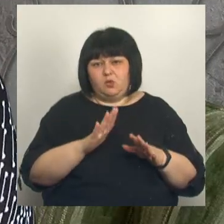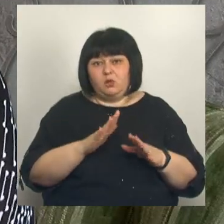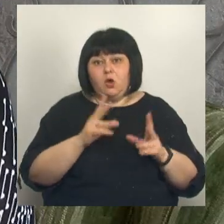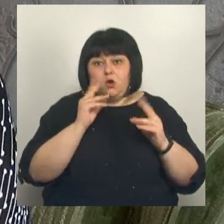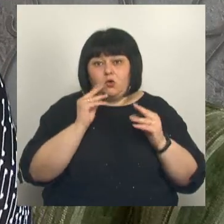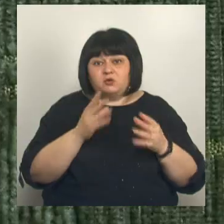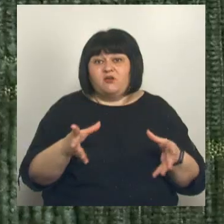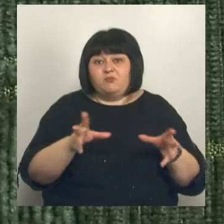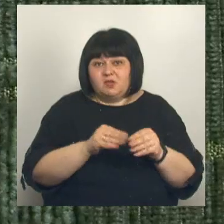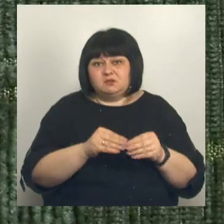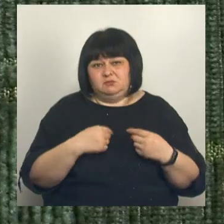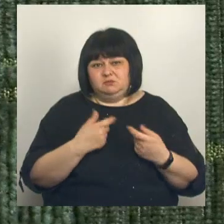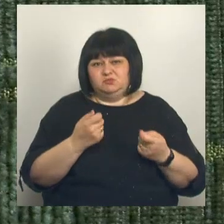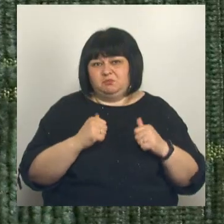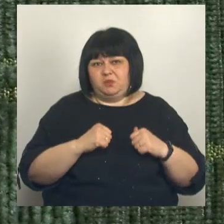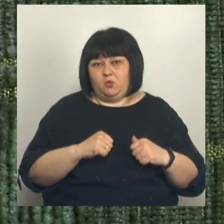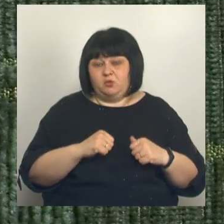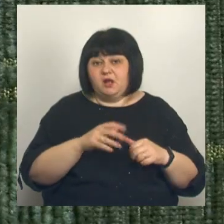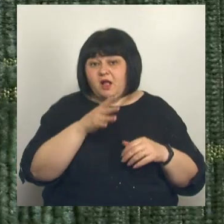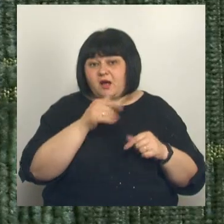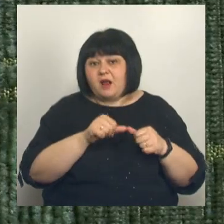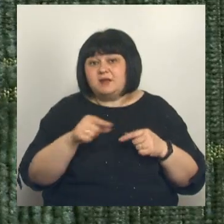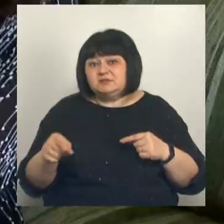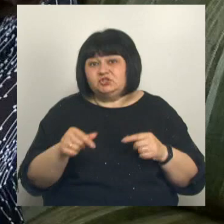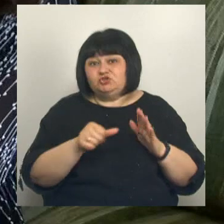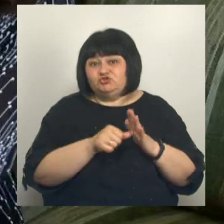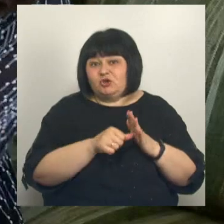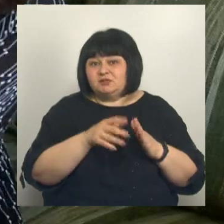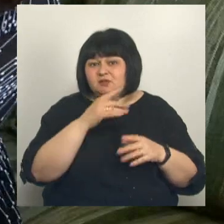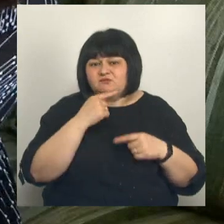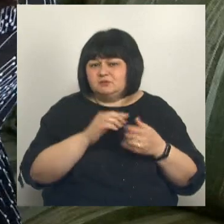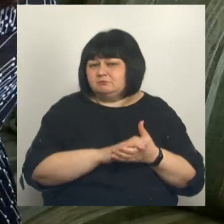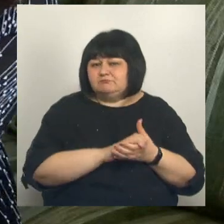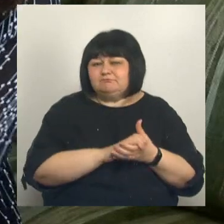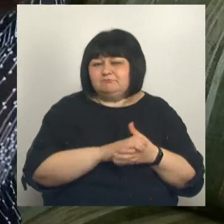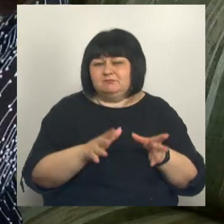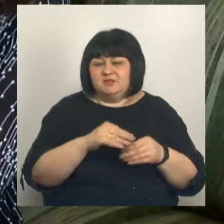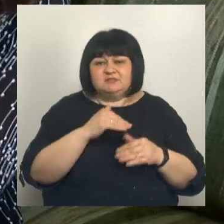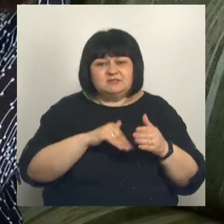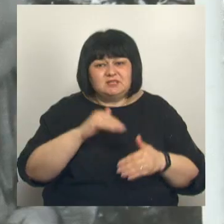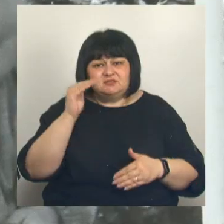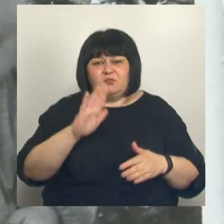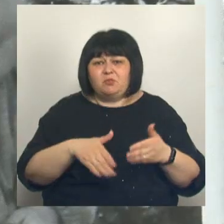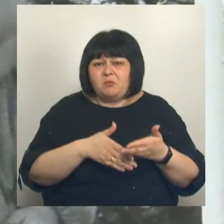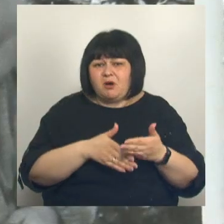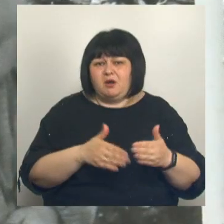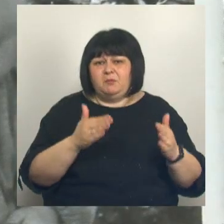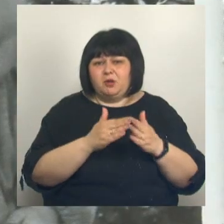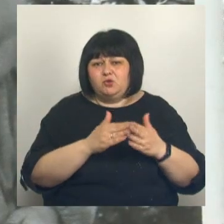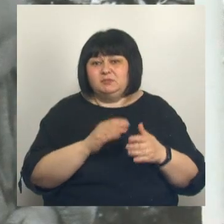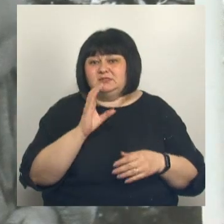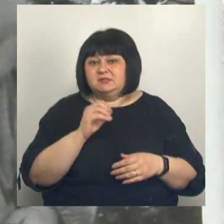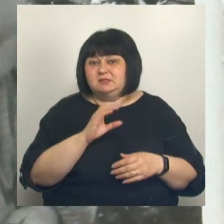вместе, мне спокойнее. Несмотря на разницу в шесть лет, всегда не разлей вода. С детства опора для матери. Помогали по дому. Стас